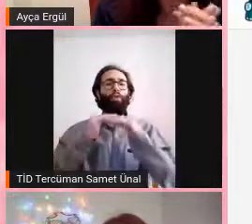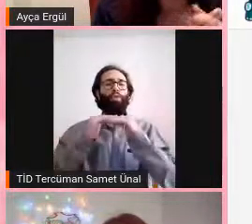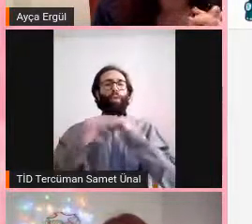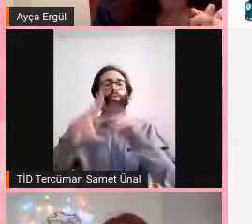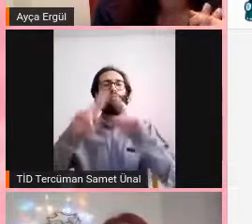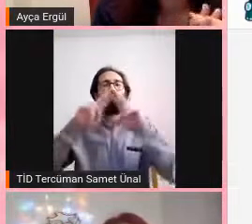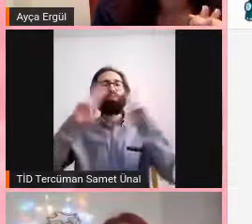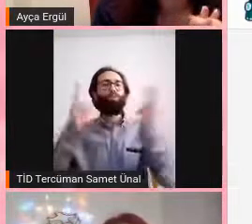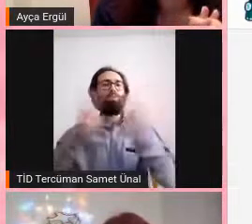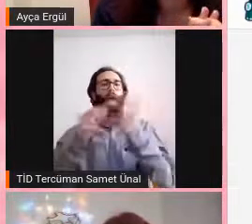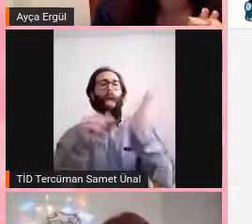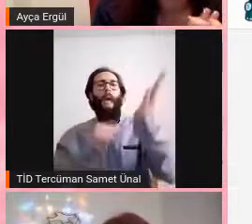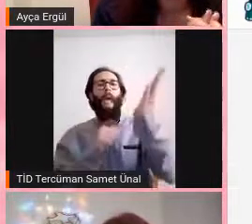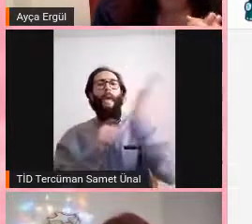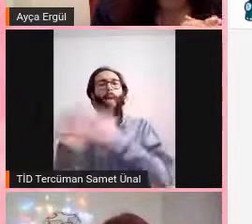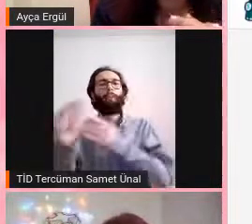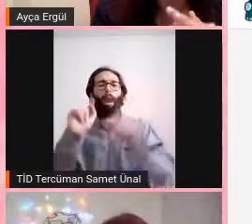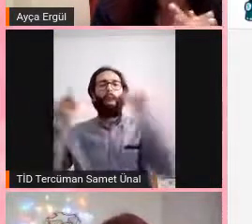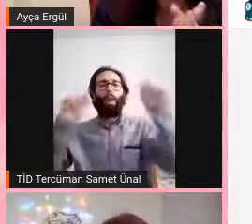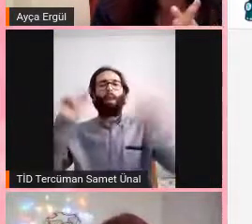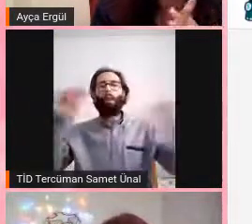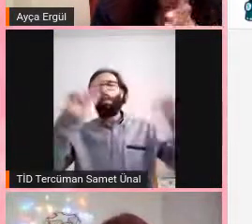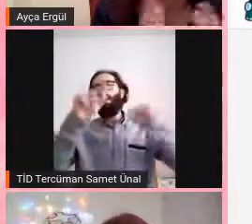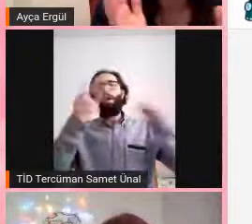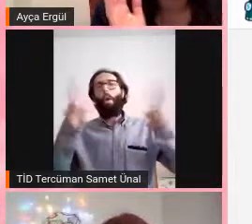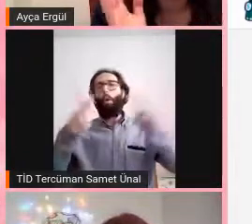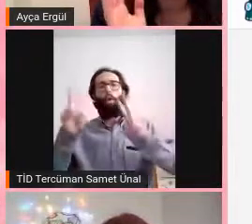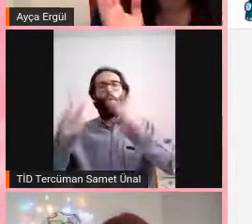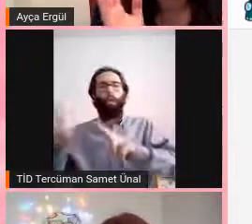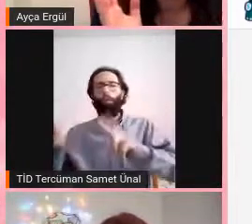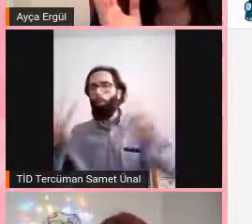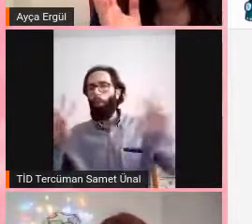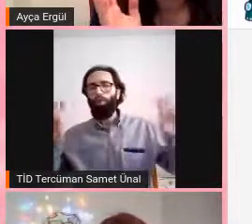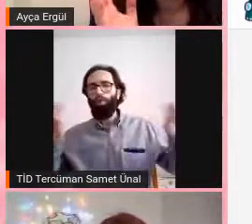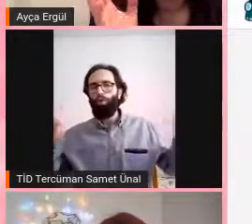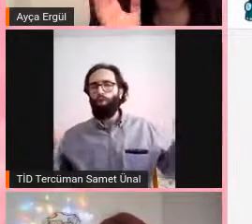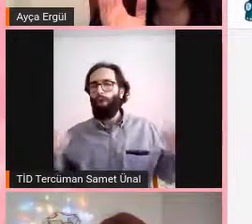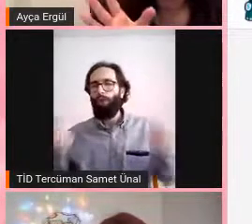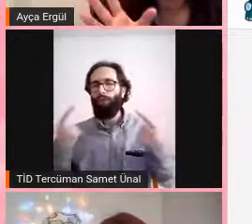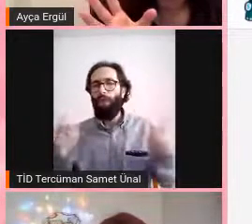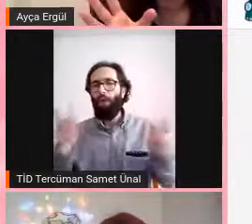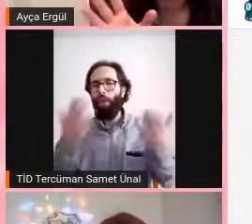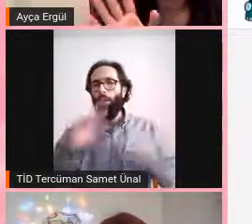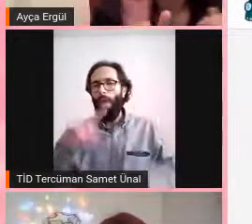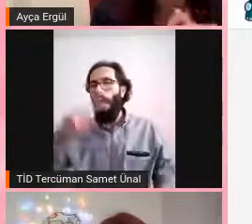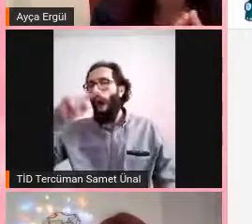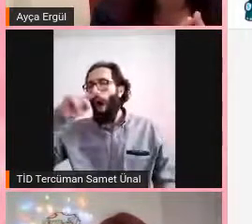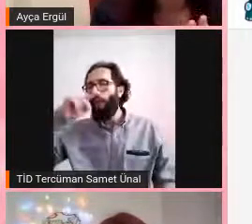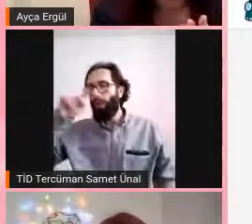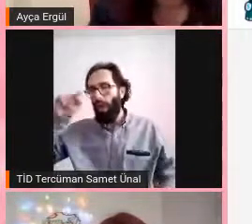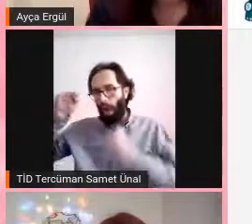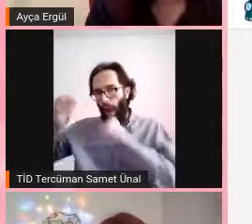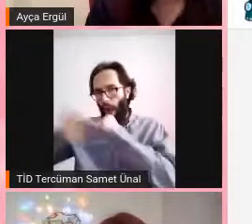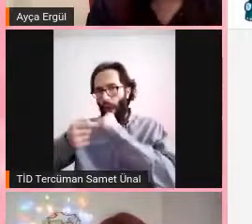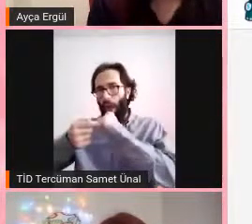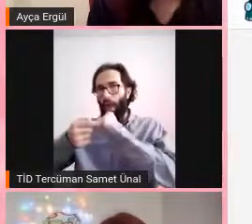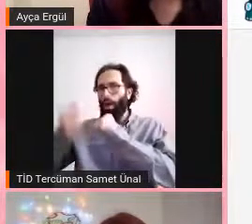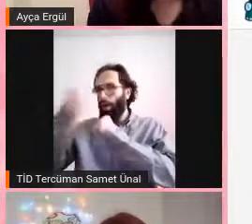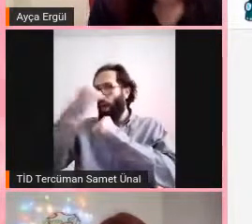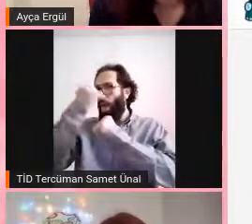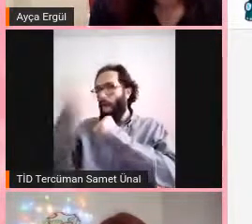diye düşündürtüyor bu durum yani Afrika'dan ta Kanada'ya kadar herkesi enfekte edebildiğine göre